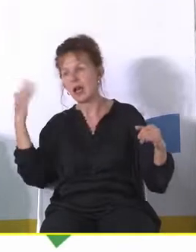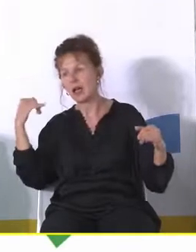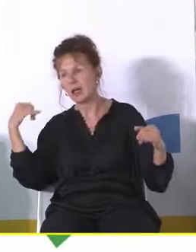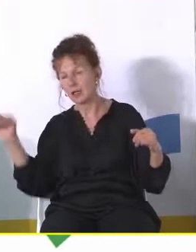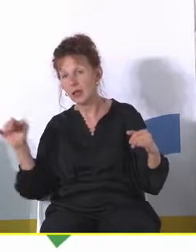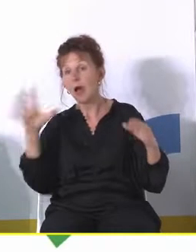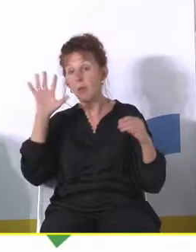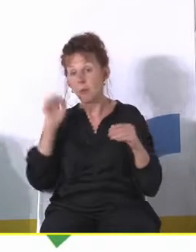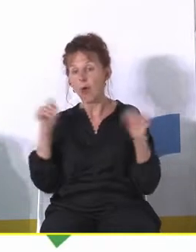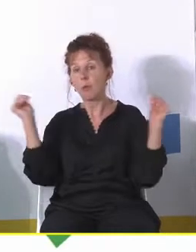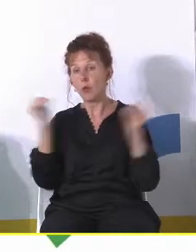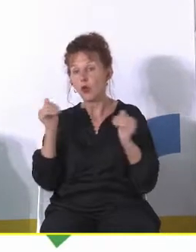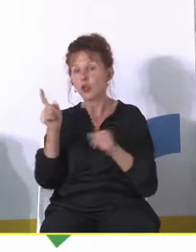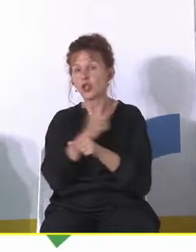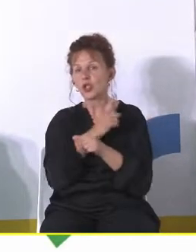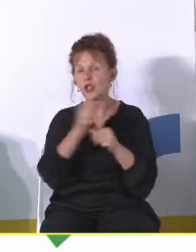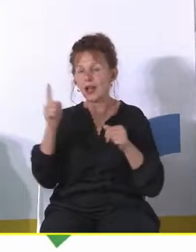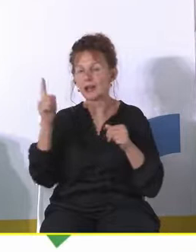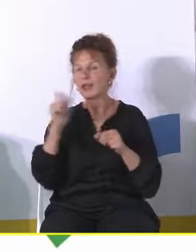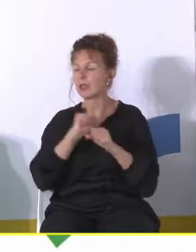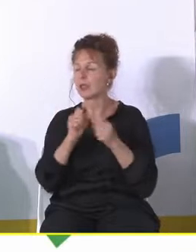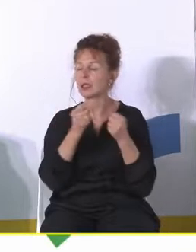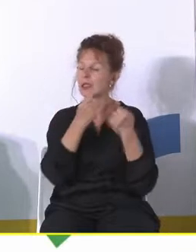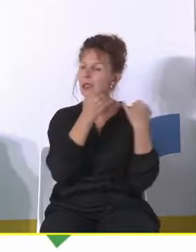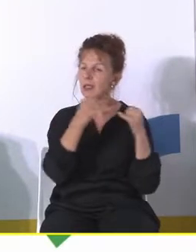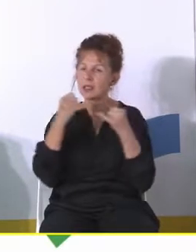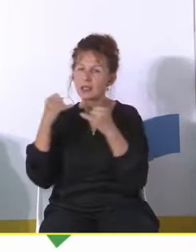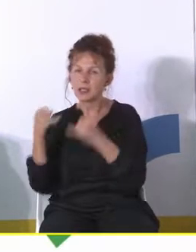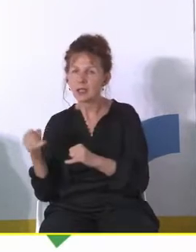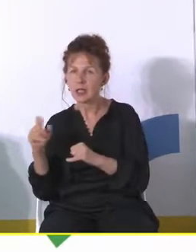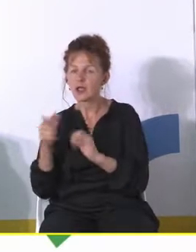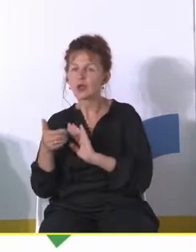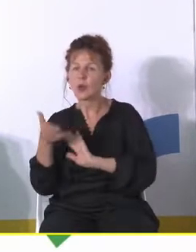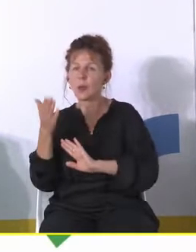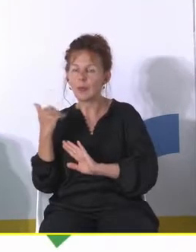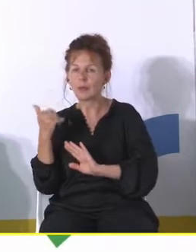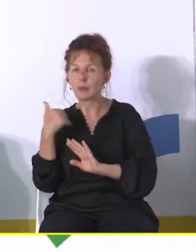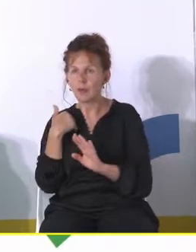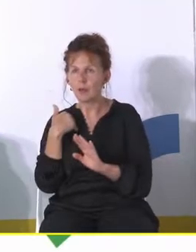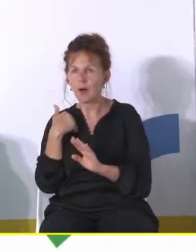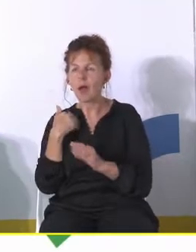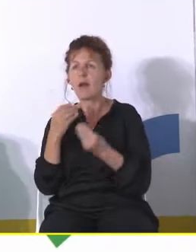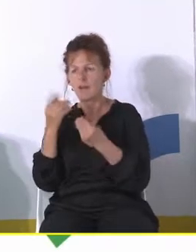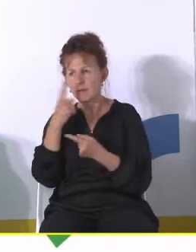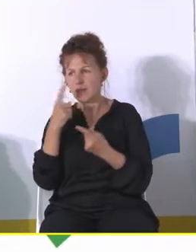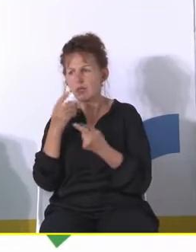możliwości i szanse są diametralnie różne niż te, które no właśnie znowu większość też myślę